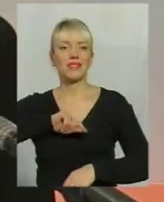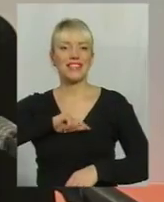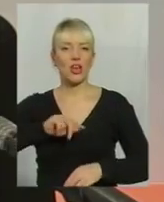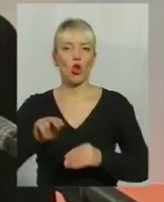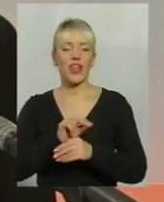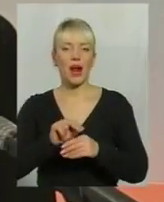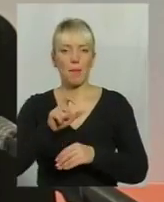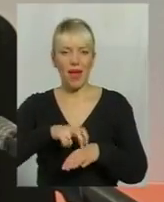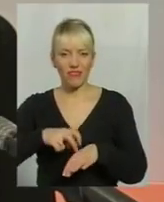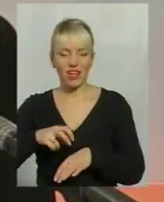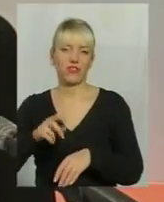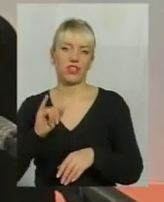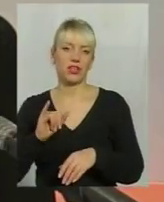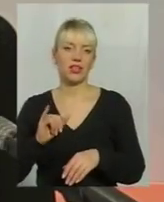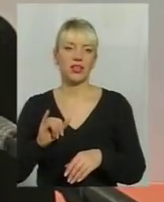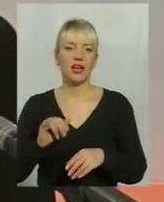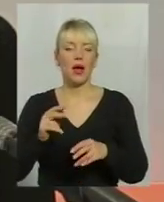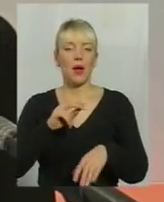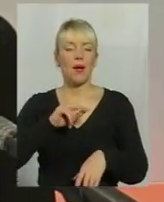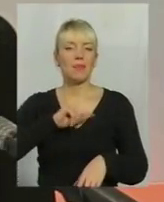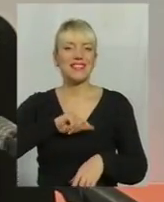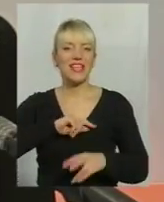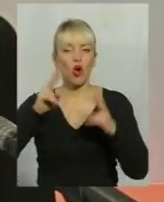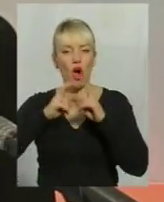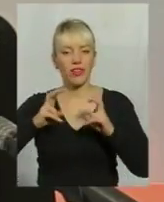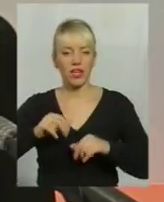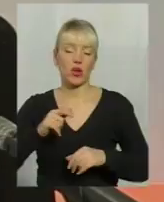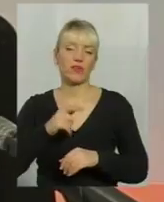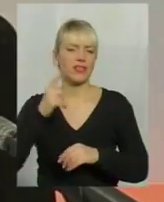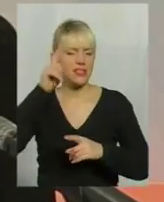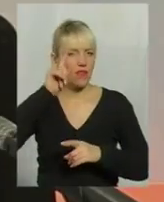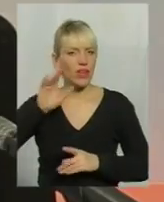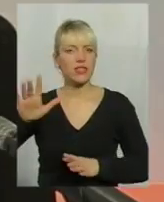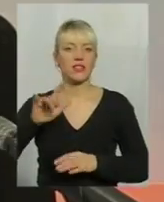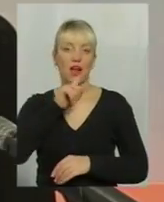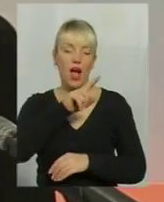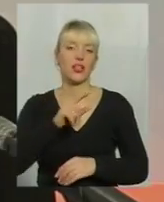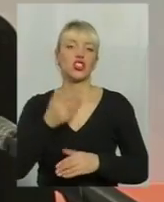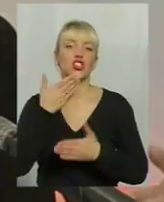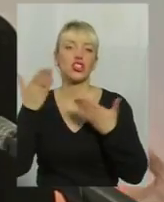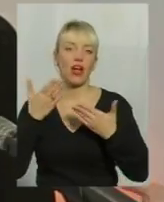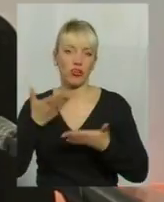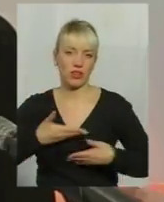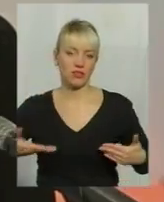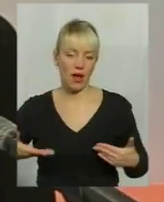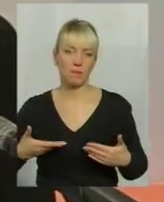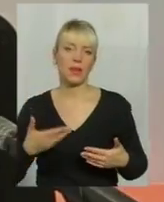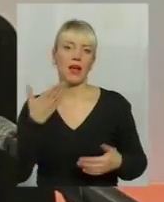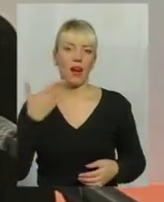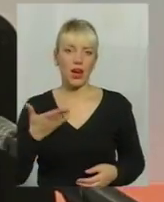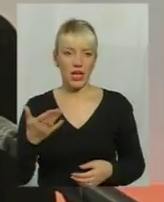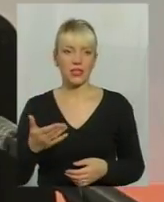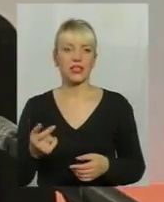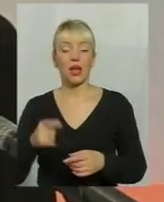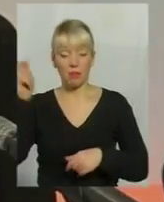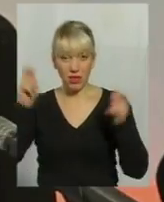психоаналитиків, дуже известніх. І вони читають у нас лекції. Некоторі приїжджають навіть на благотворительній основі,